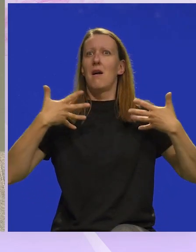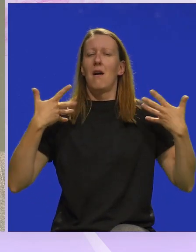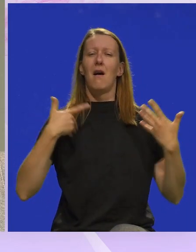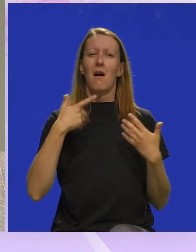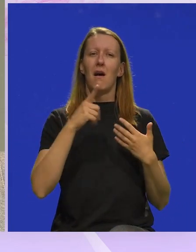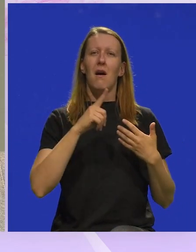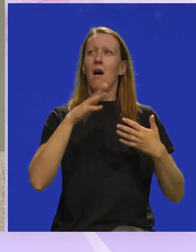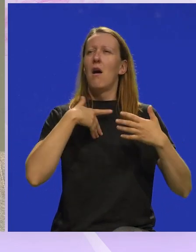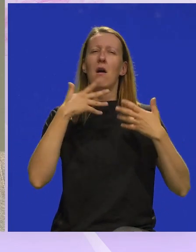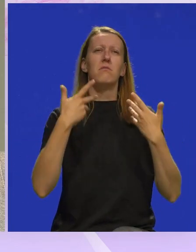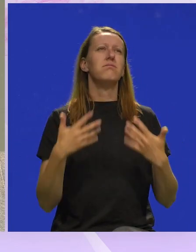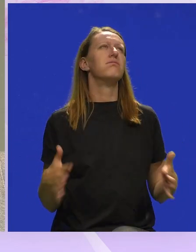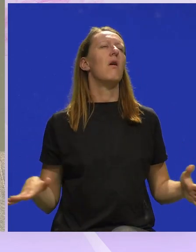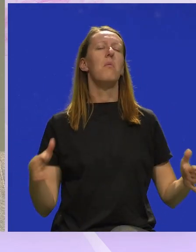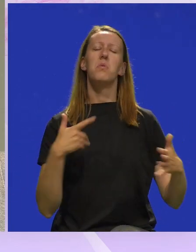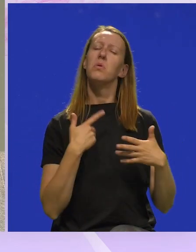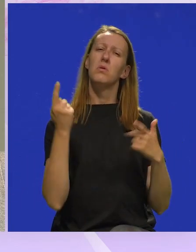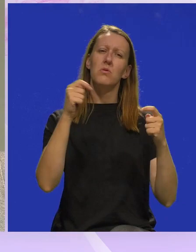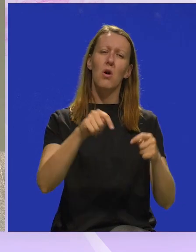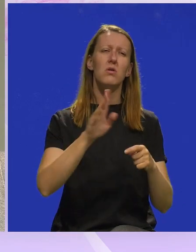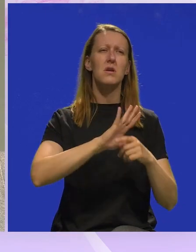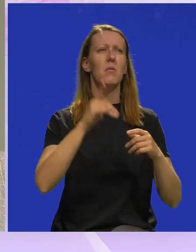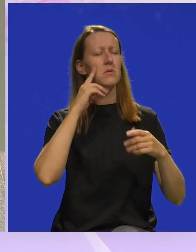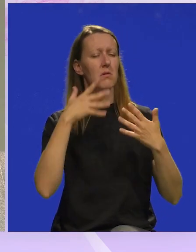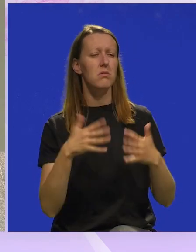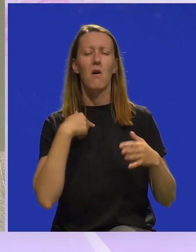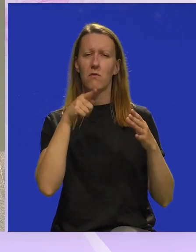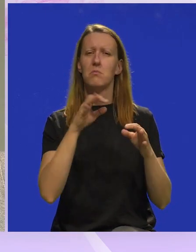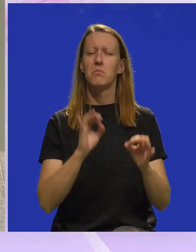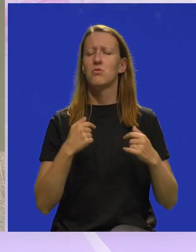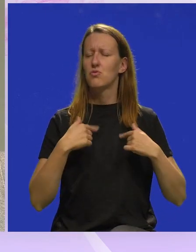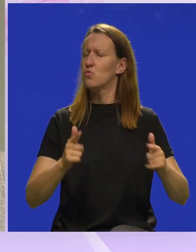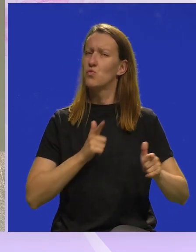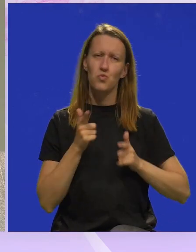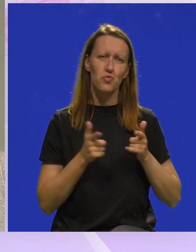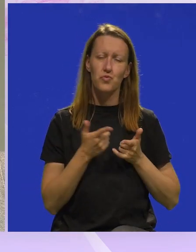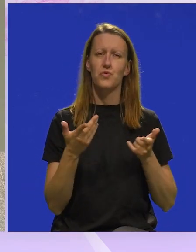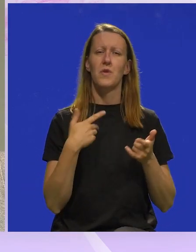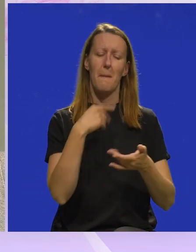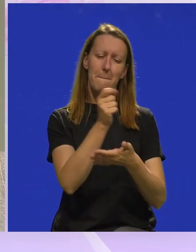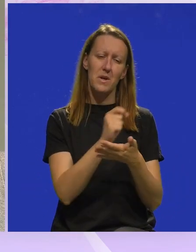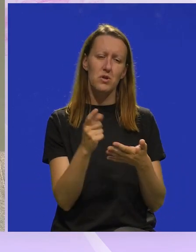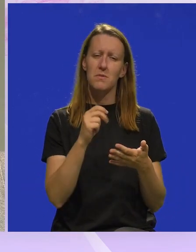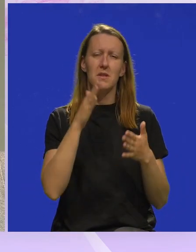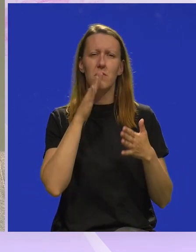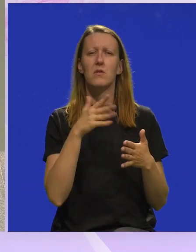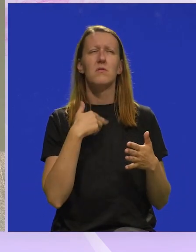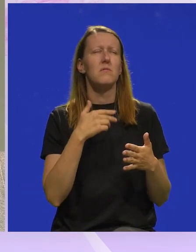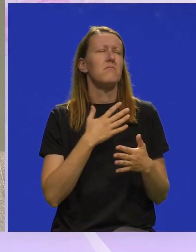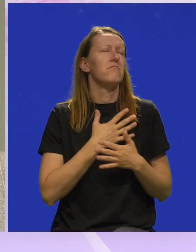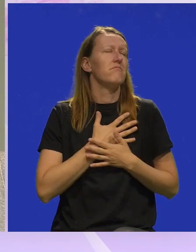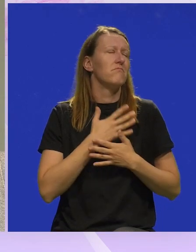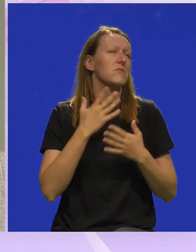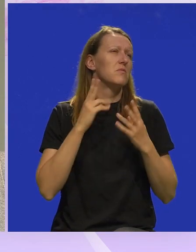Nije ispušni ventil, ono izgleda kao nešto što ono dođeš samo da se ispušiš. Ja ovdje baš uživam. Znači, pišem iz nevjerojatno gušta,